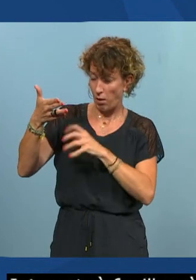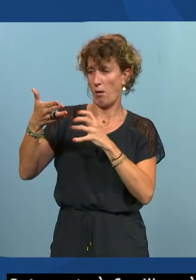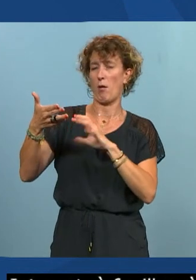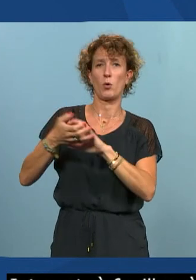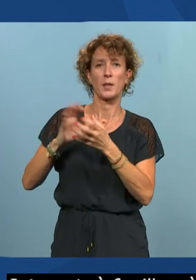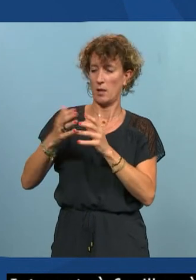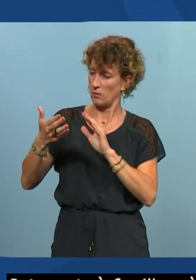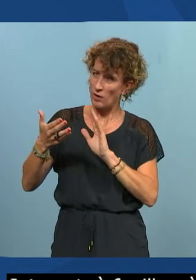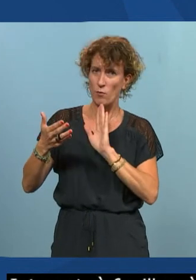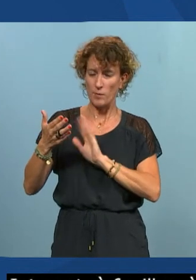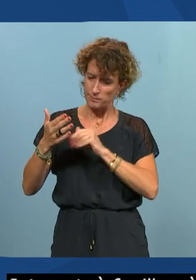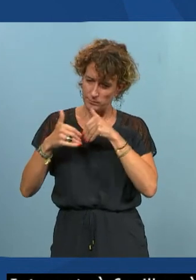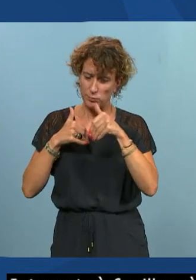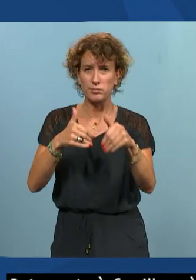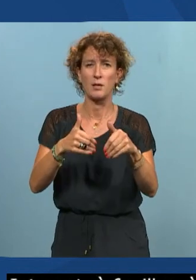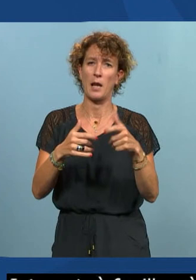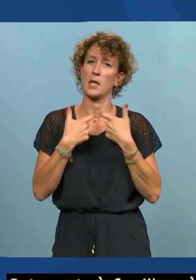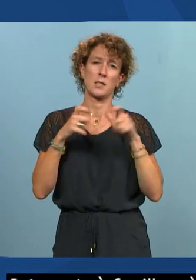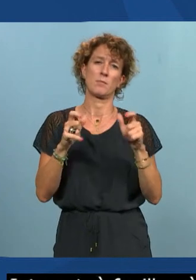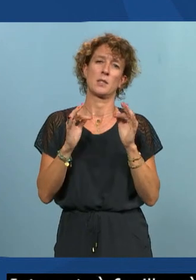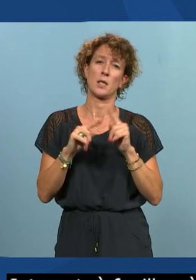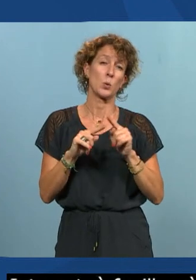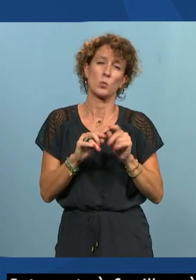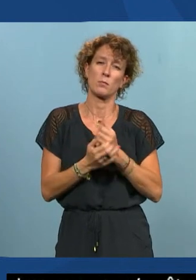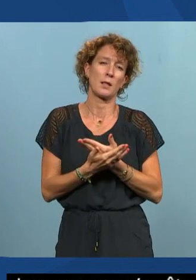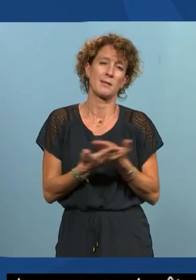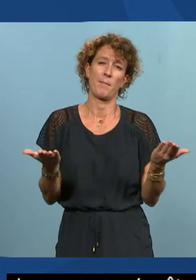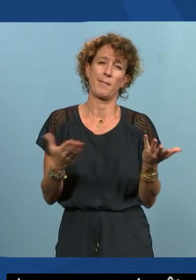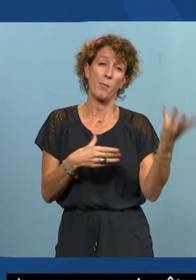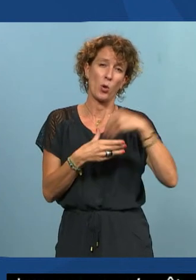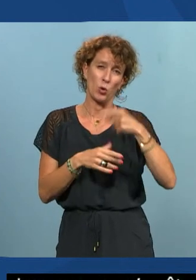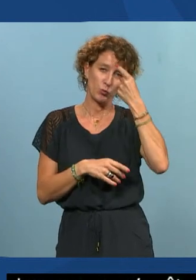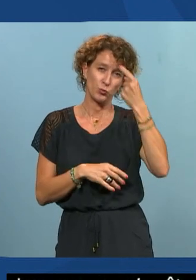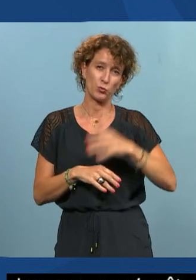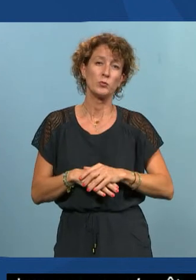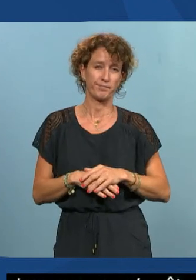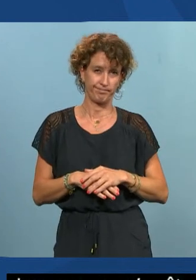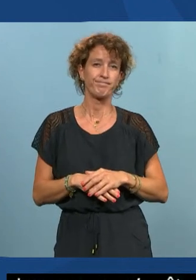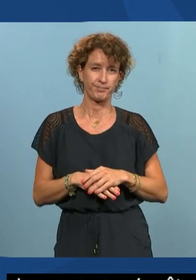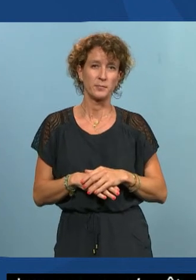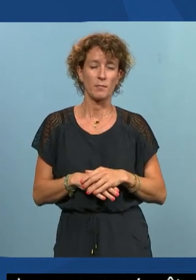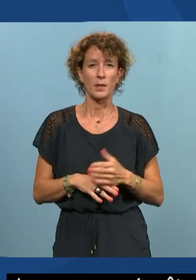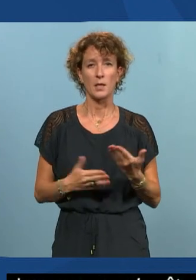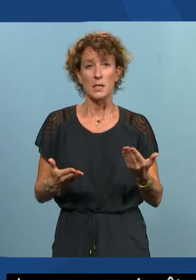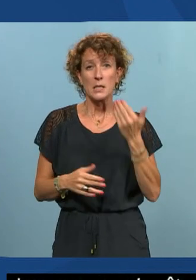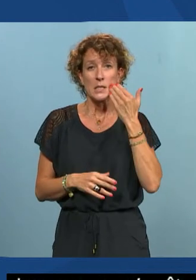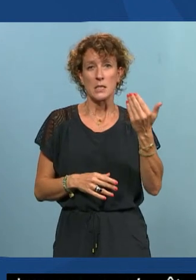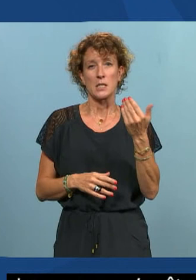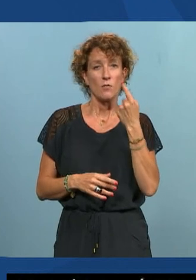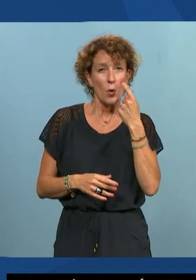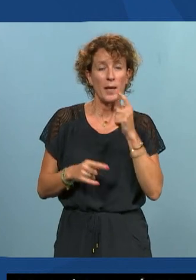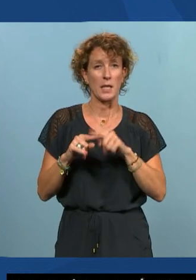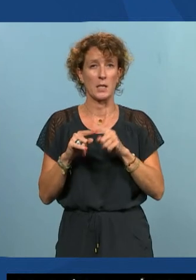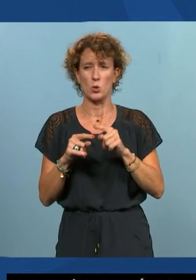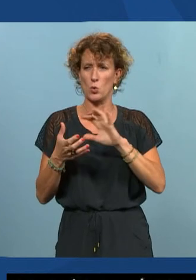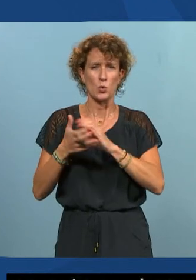'accessibilité c'est quelque chose qui est vraiment très simple à prendre en compte donc ça c'est bien à garder en tête donc si vous identifiez des choses qui paraissent